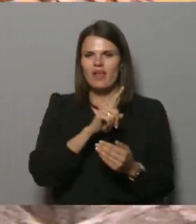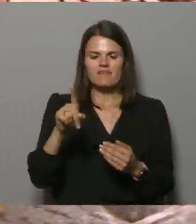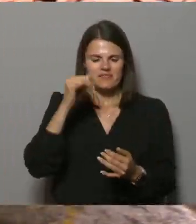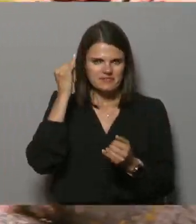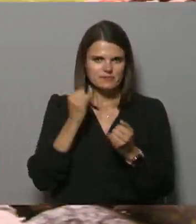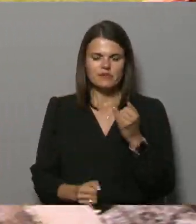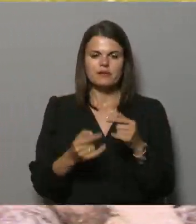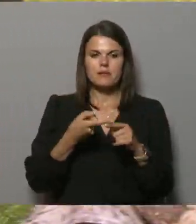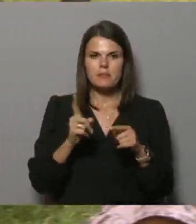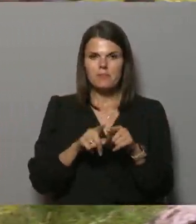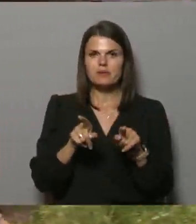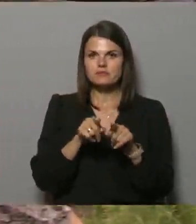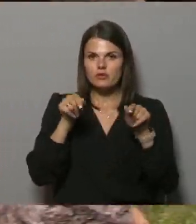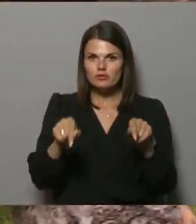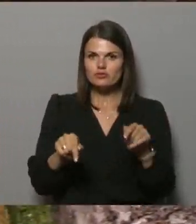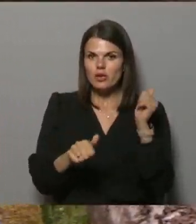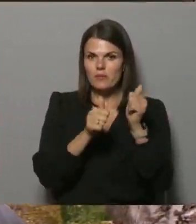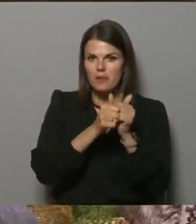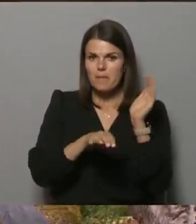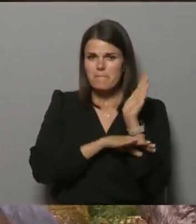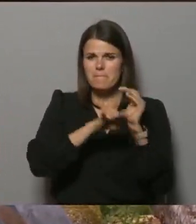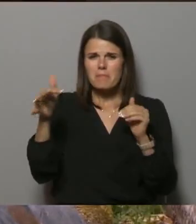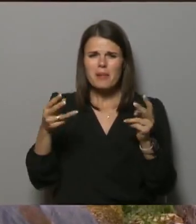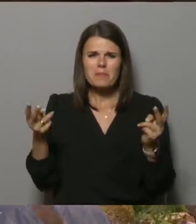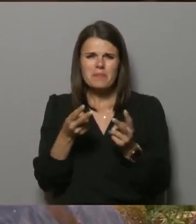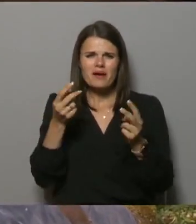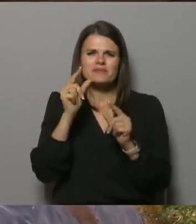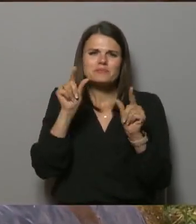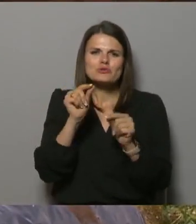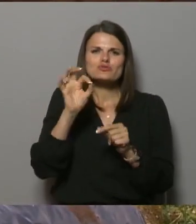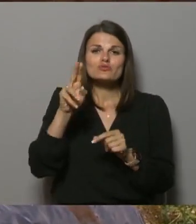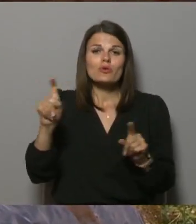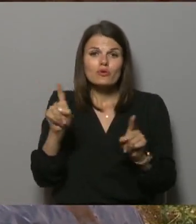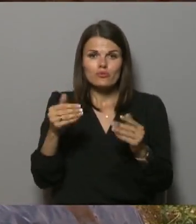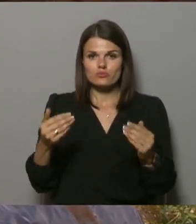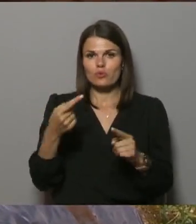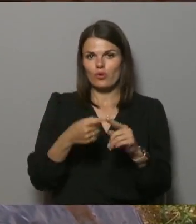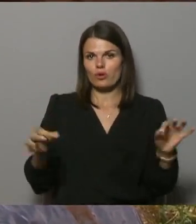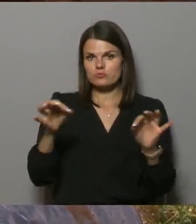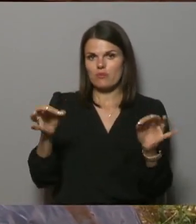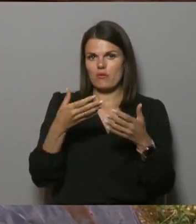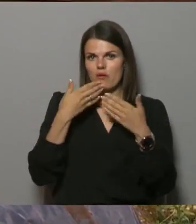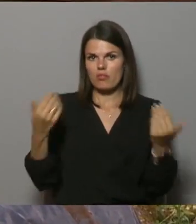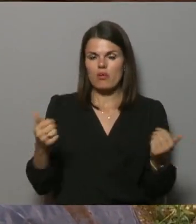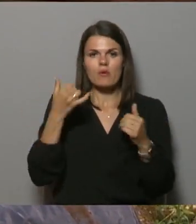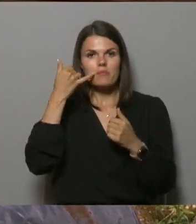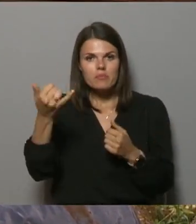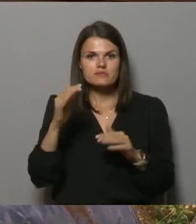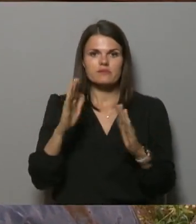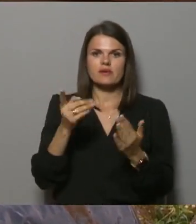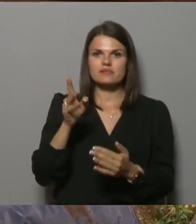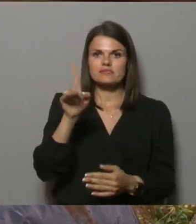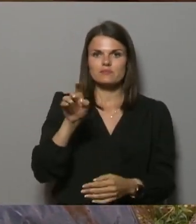melnā diena, jo pat šeit pie malkasgrādes, kur parasti kaut kāda zona vismaz ir, arī šoreiz nekā piezvanīt vai nosūtīt izziņas